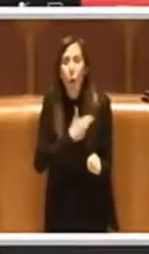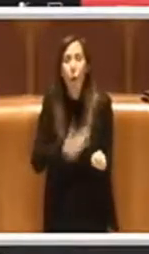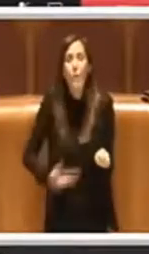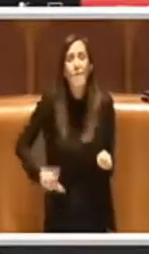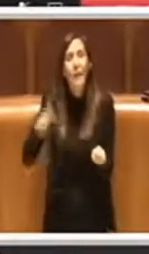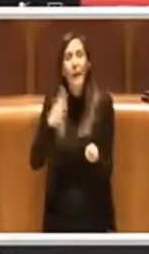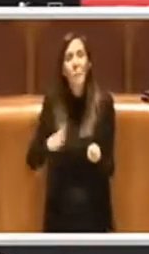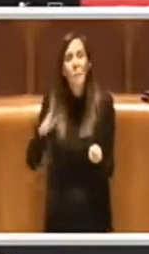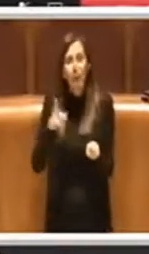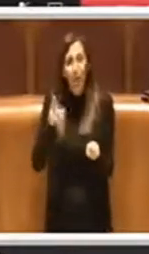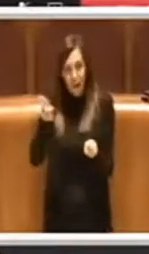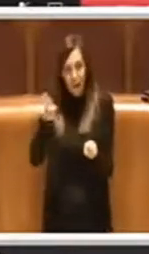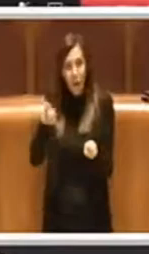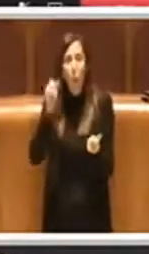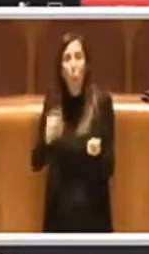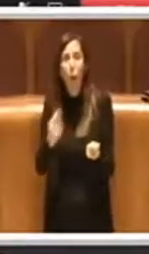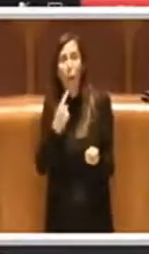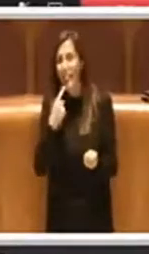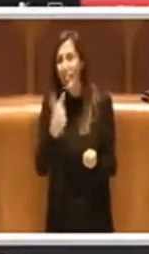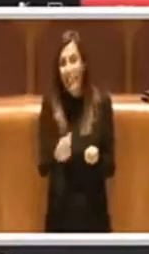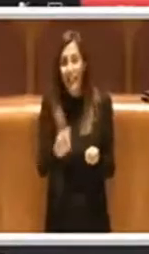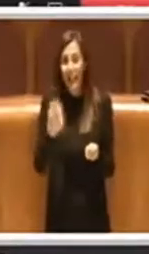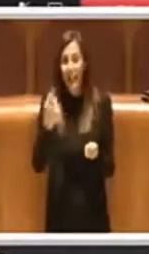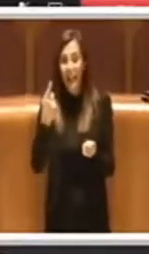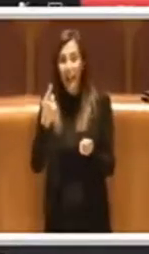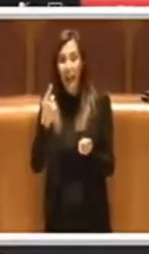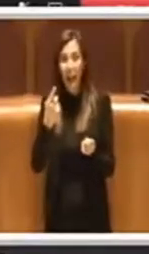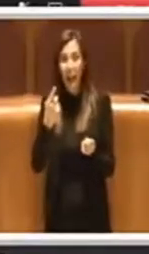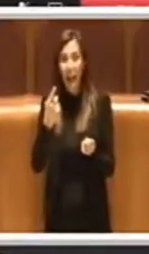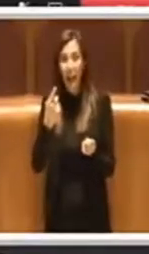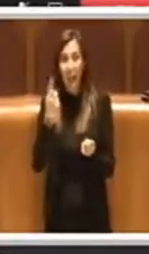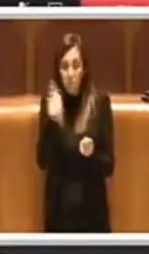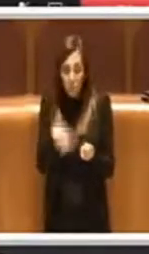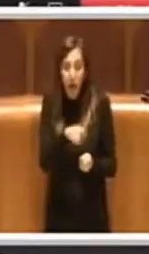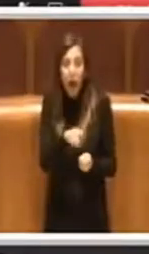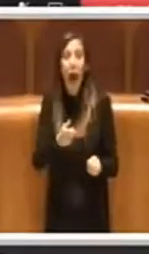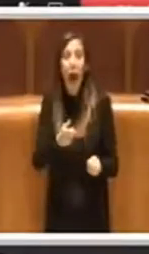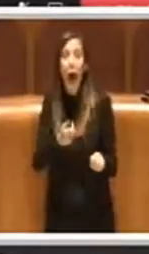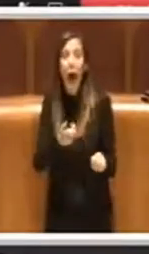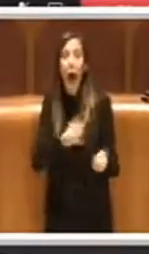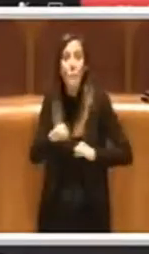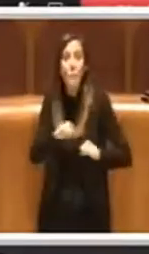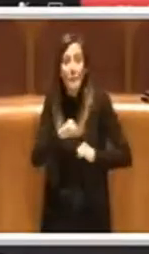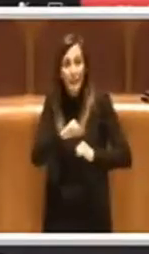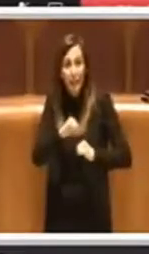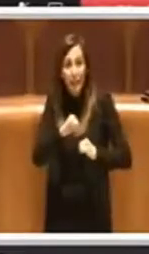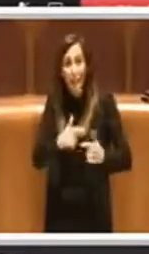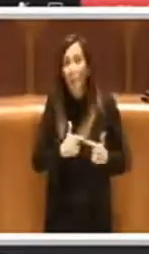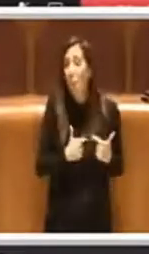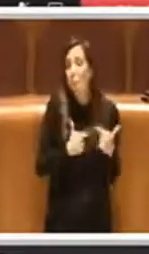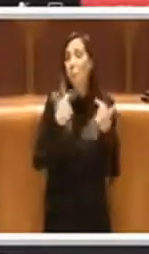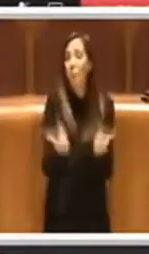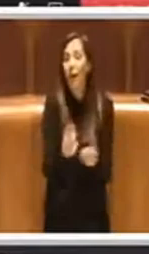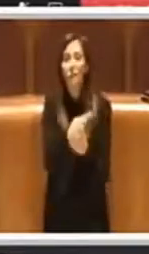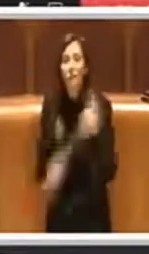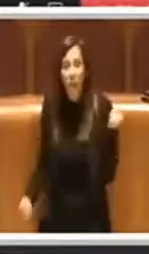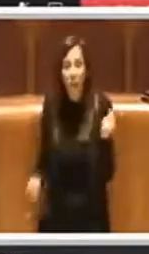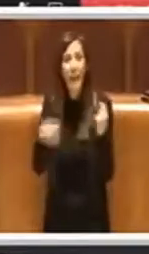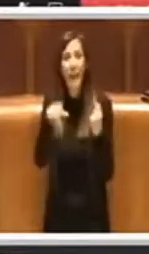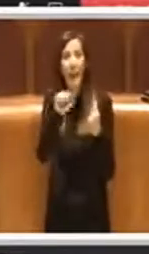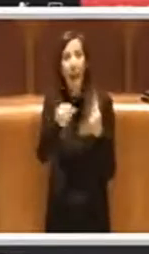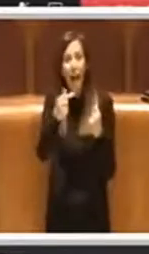poter dire che questa amministrazione sta facendo fallire ATAC, una cosa veramente fuori misura